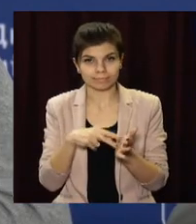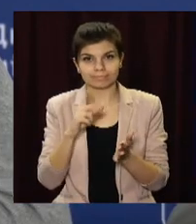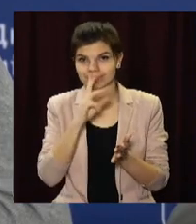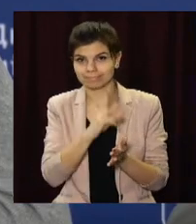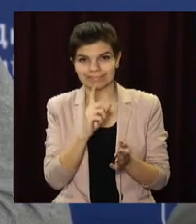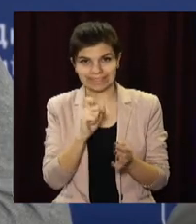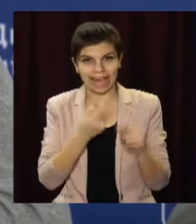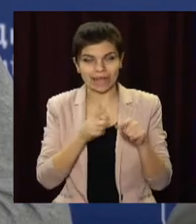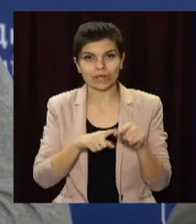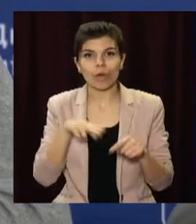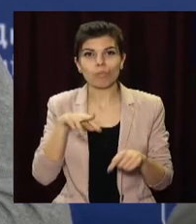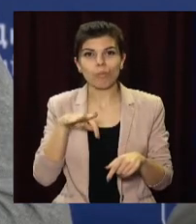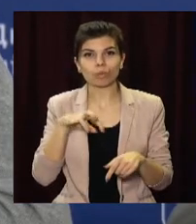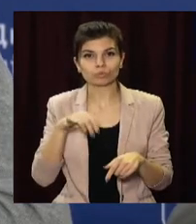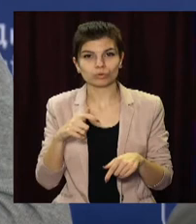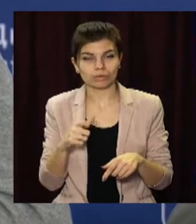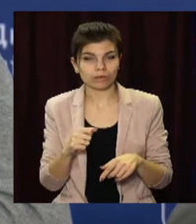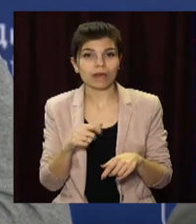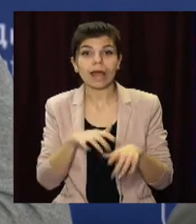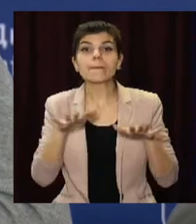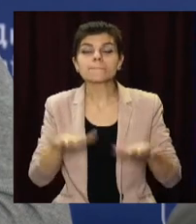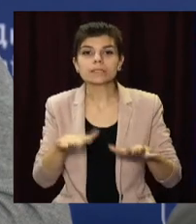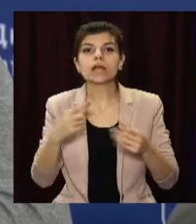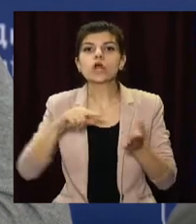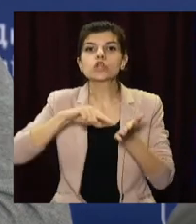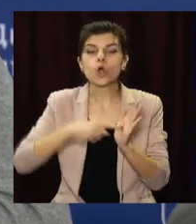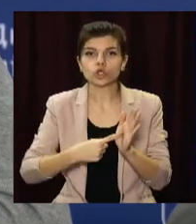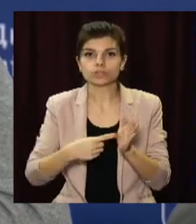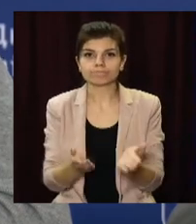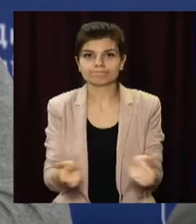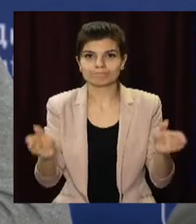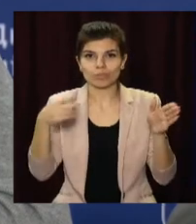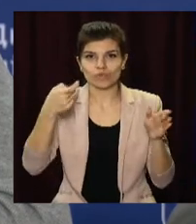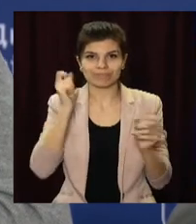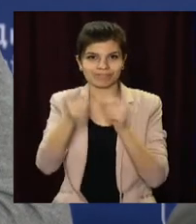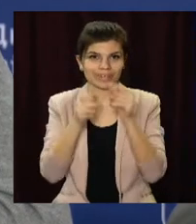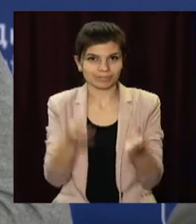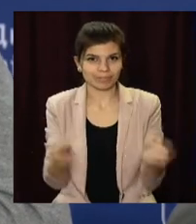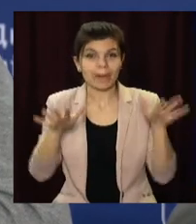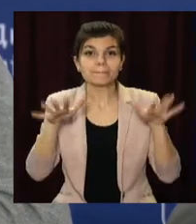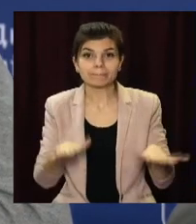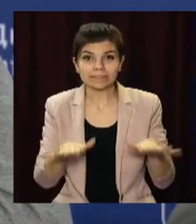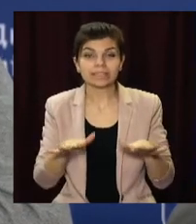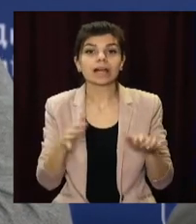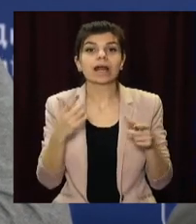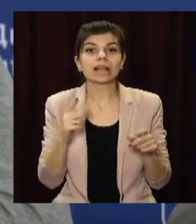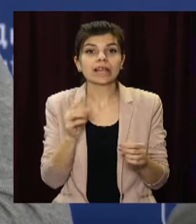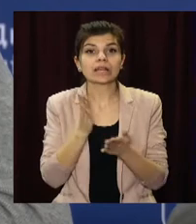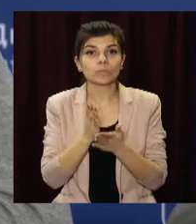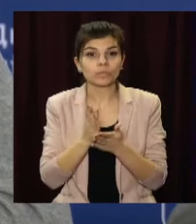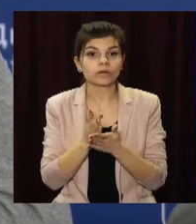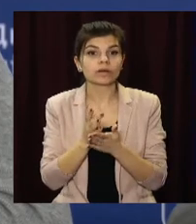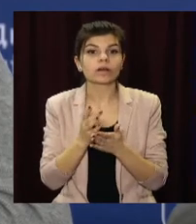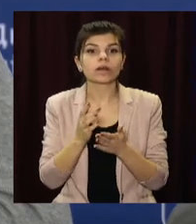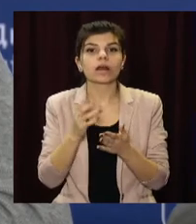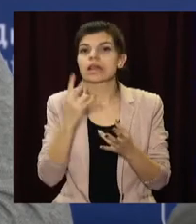контейнерних майданчиків та місця розміщення негабаритних відходів. Закликаємо,